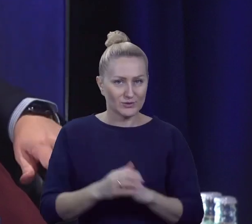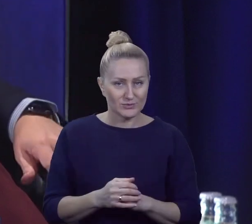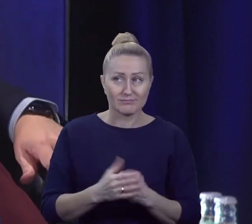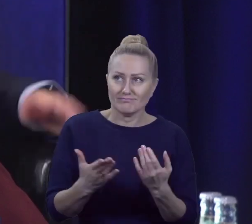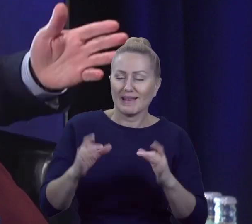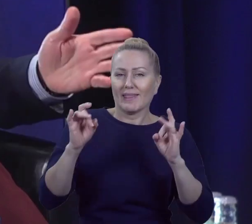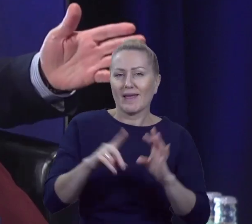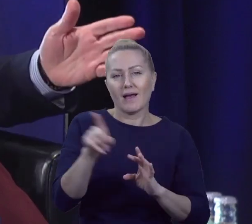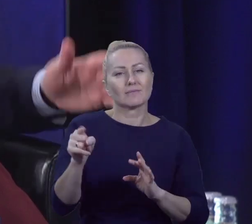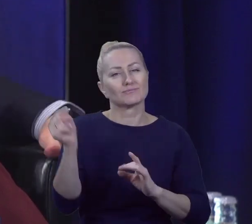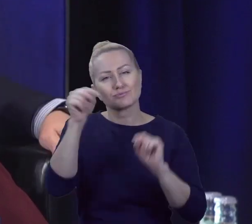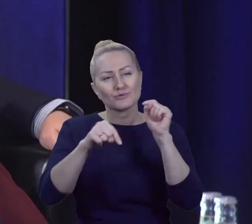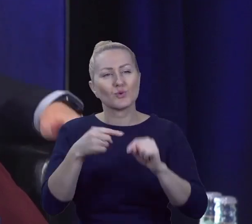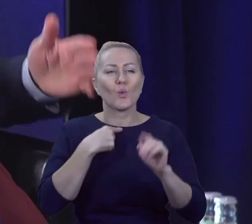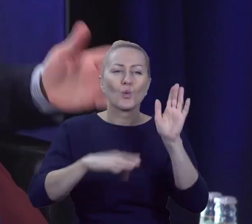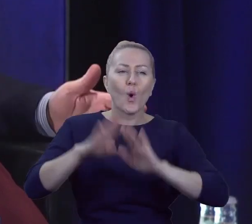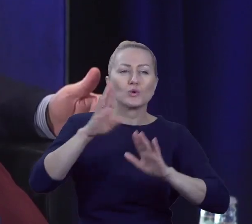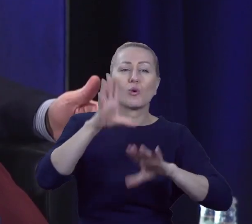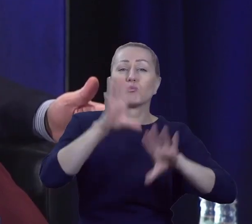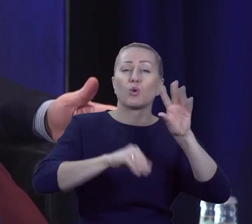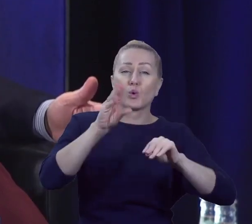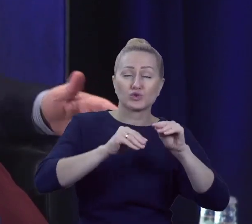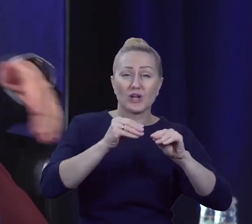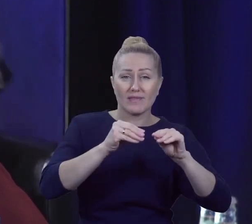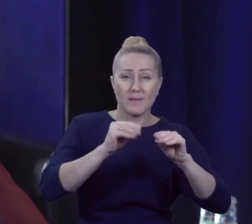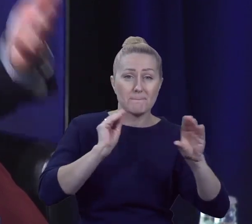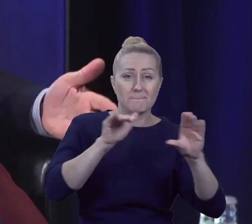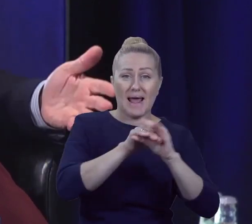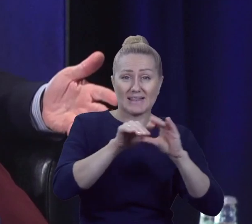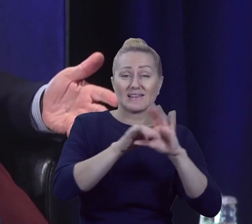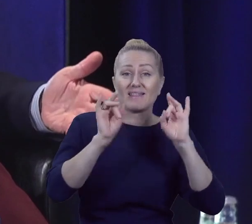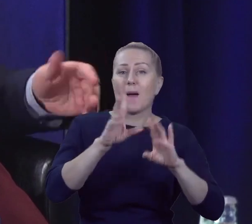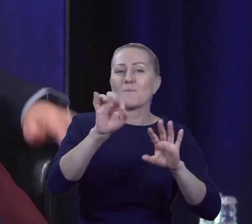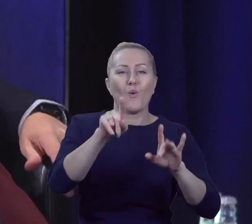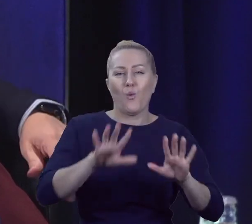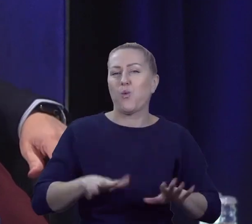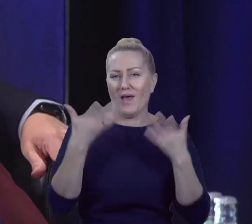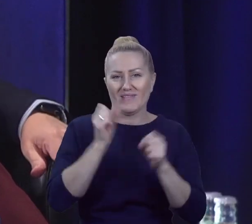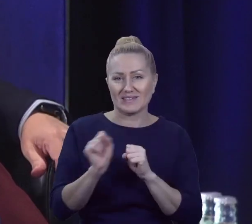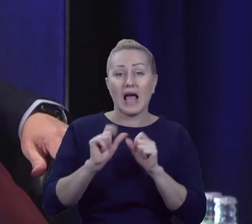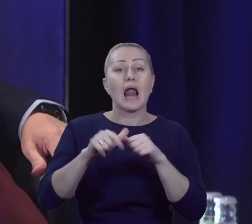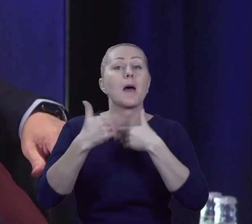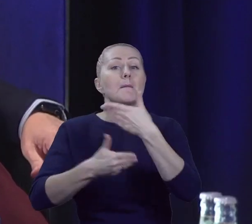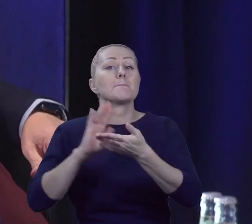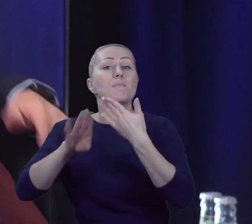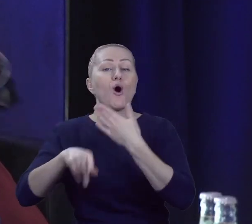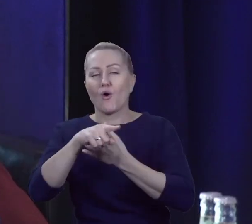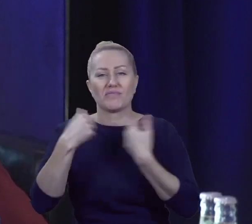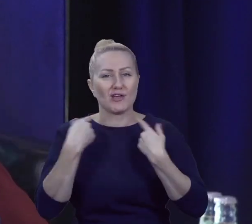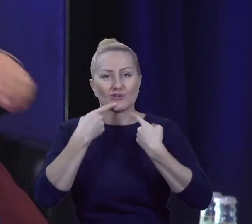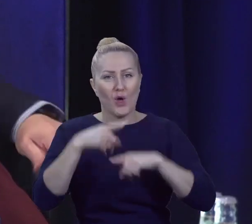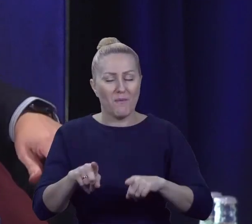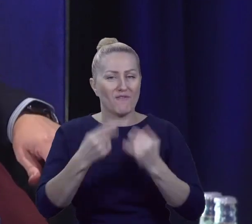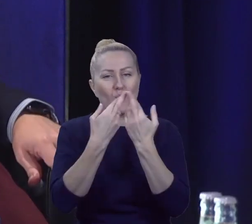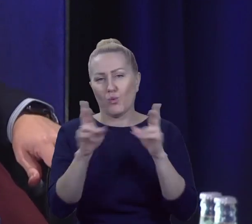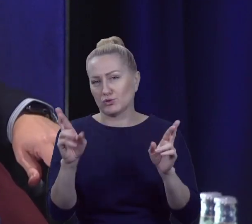głosują w budżecie partycypacyjnym, no bo to jest najprostsze, ale już nie biorą odpowiedzialności za różne rzeczy. I tutaj